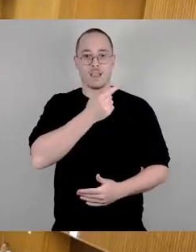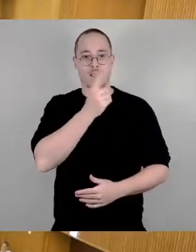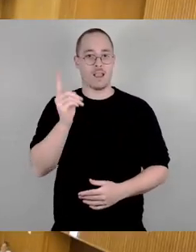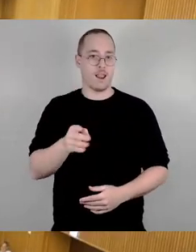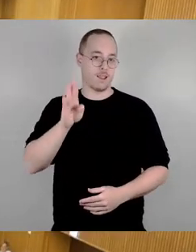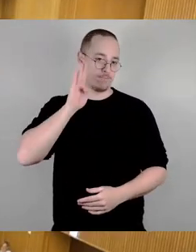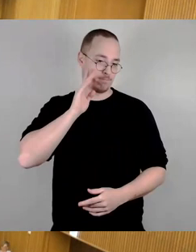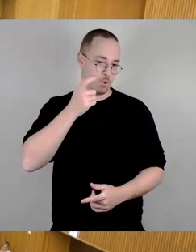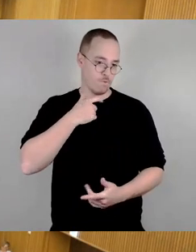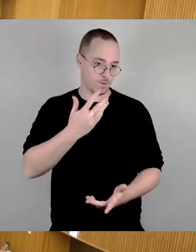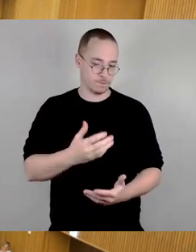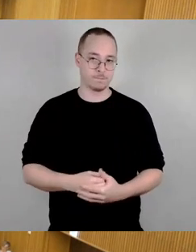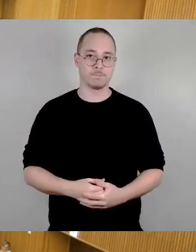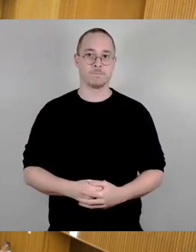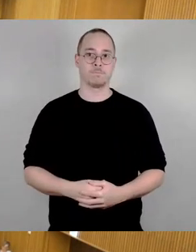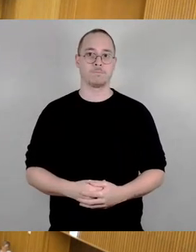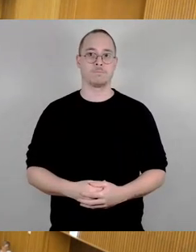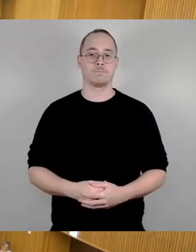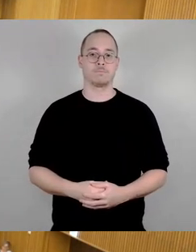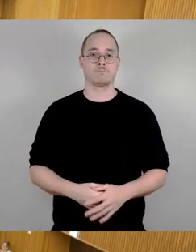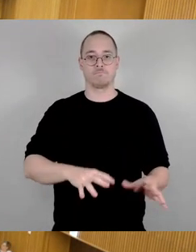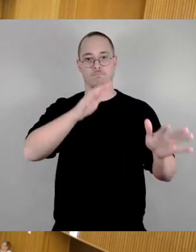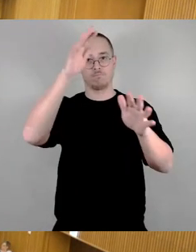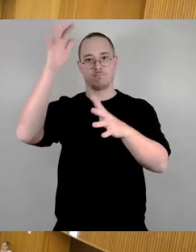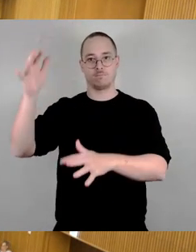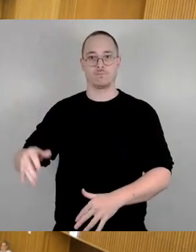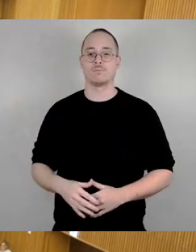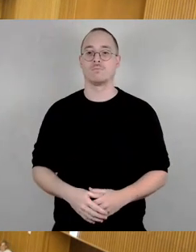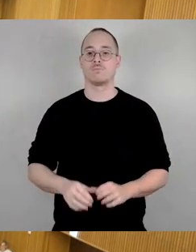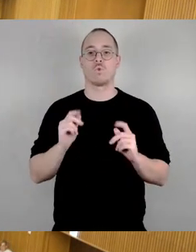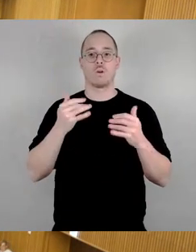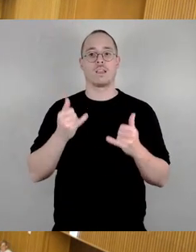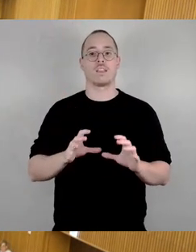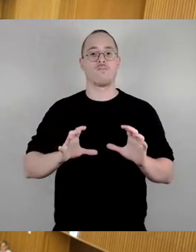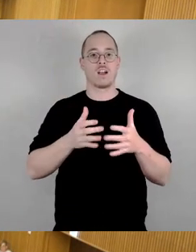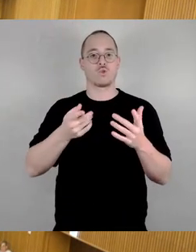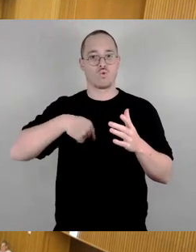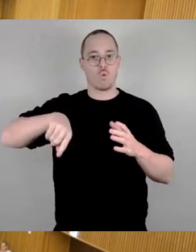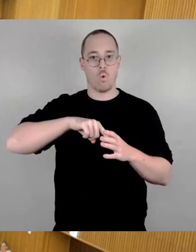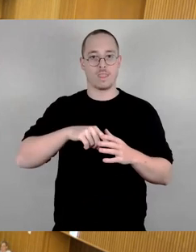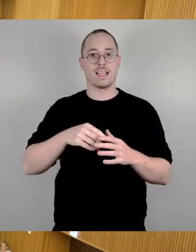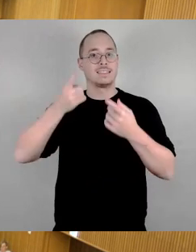So, und damit steigen wir ein in die Fraktionsrunde, die Sie denn in Fraktionen würde starten. Herr Dr. Schulte, sagen.